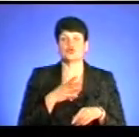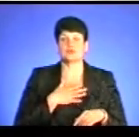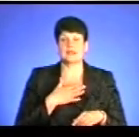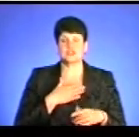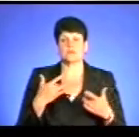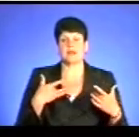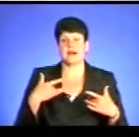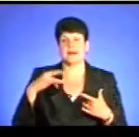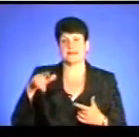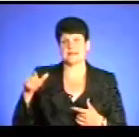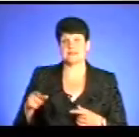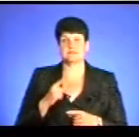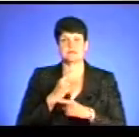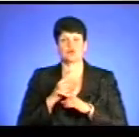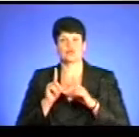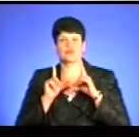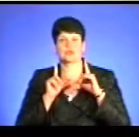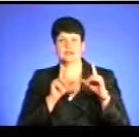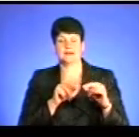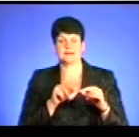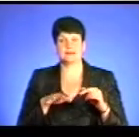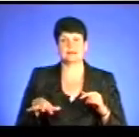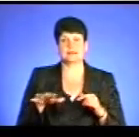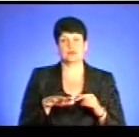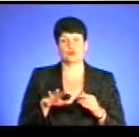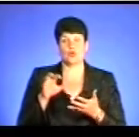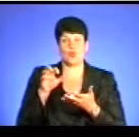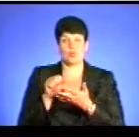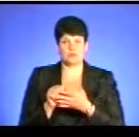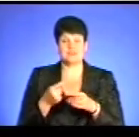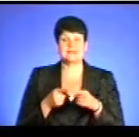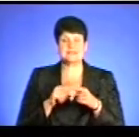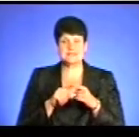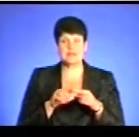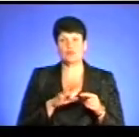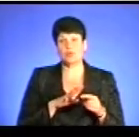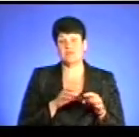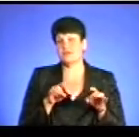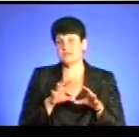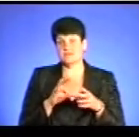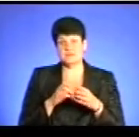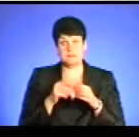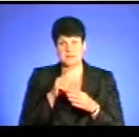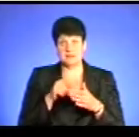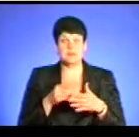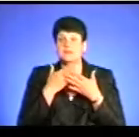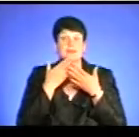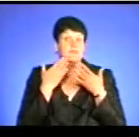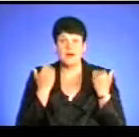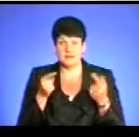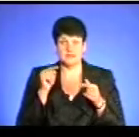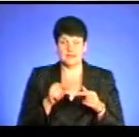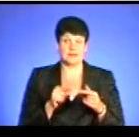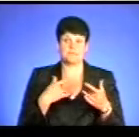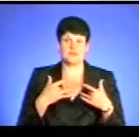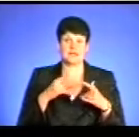артистам заборонять їхати на територію окуповану. Тобто він би, в принципі, цей законопроект вирішив всі питання. Ми би не мали таких артистів, які їдуть на